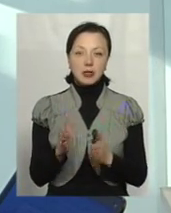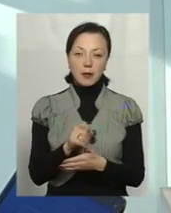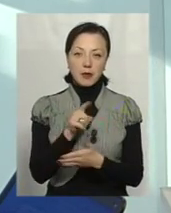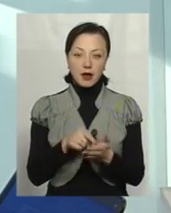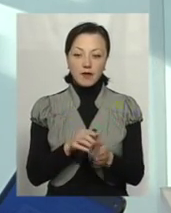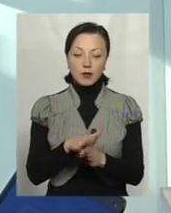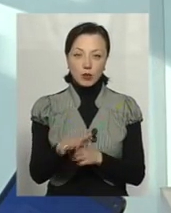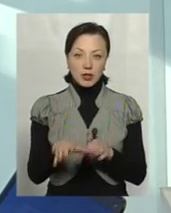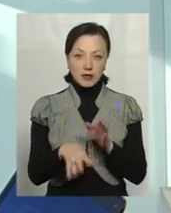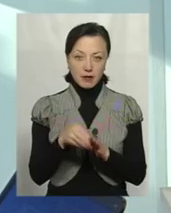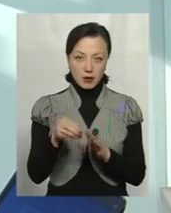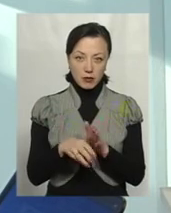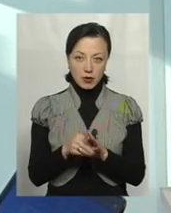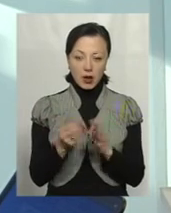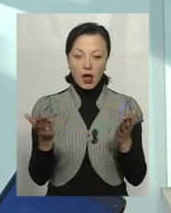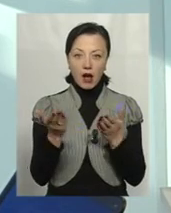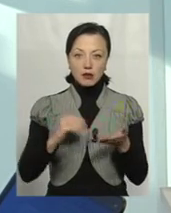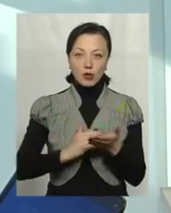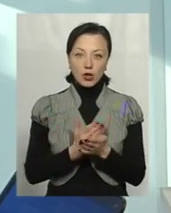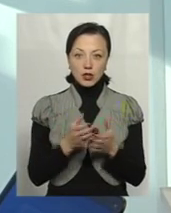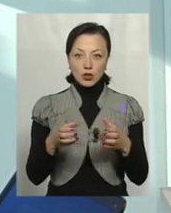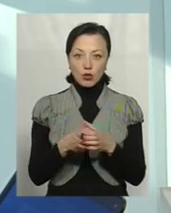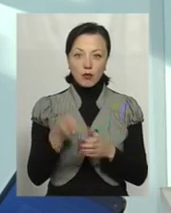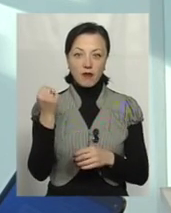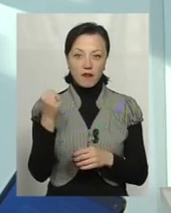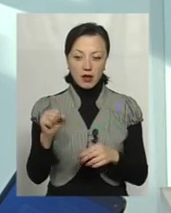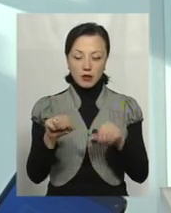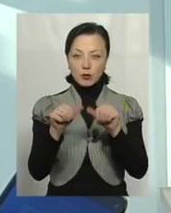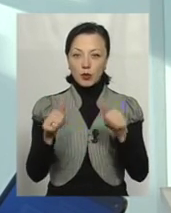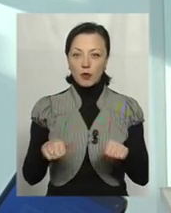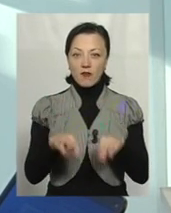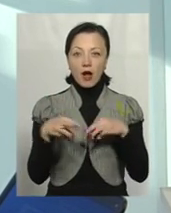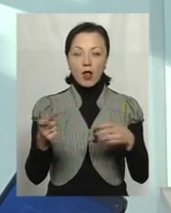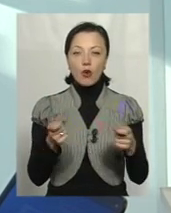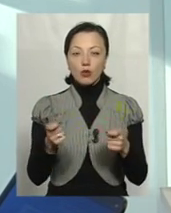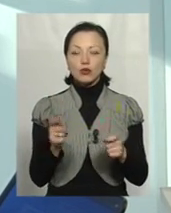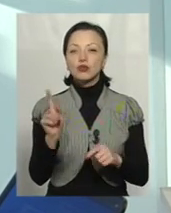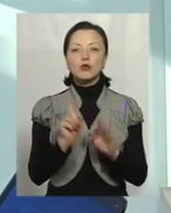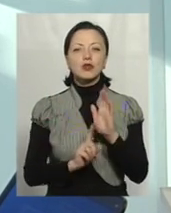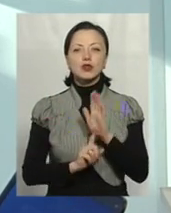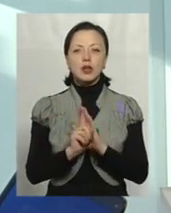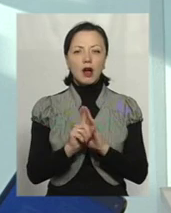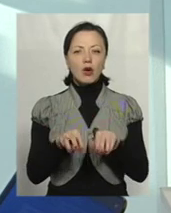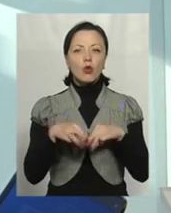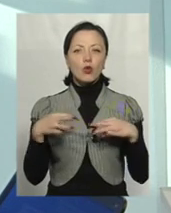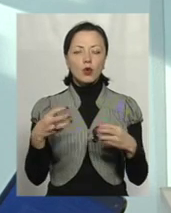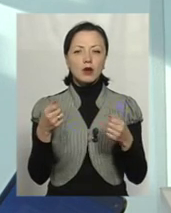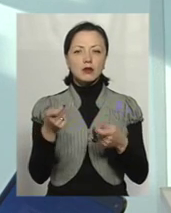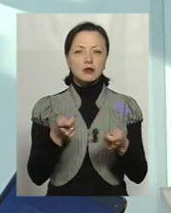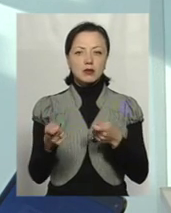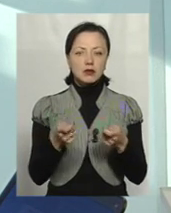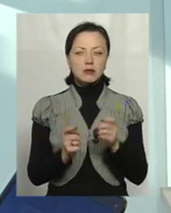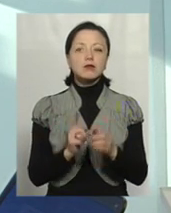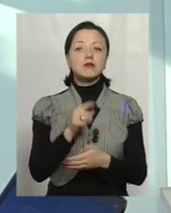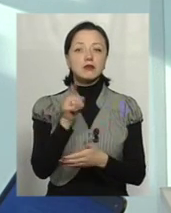Відбулись вибори, якась політична група виграла, сформувала уряд. З чого починає новообраний уряд? З